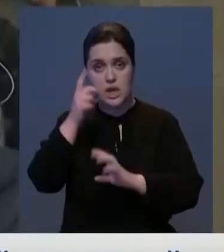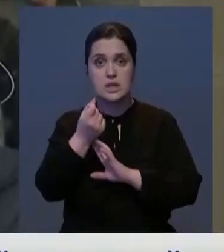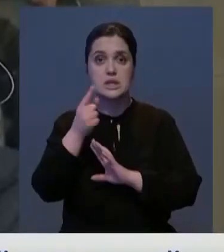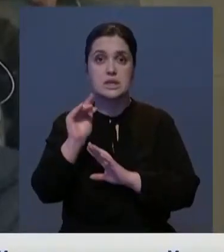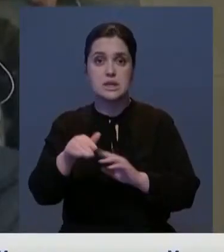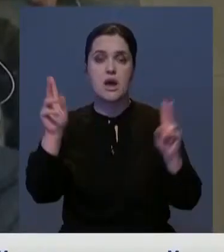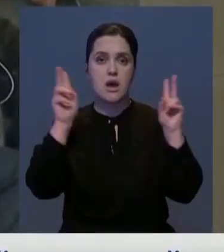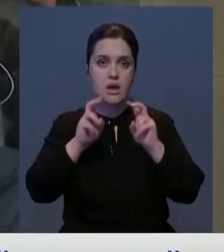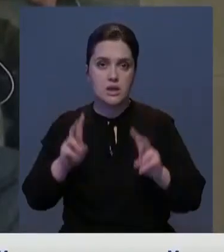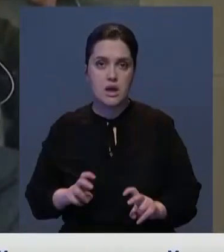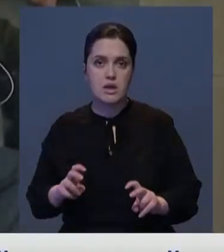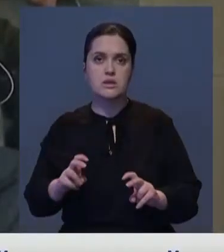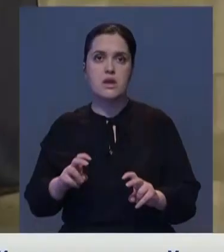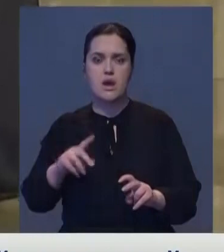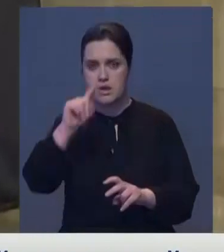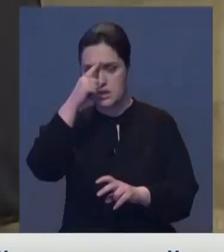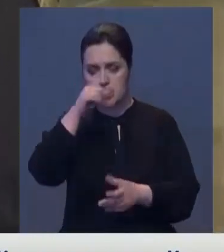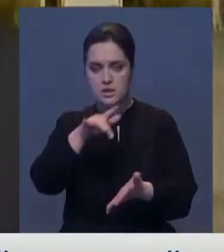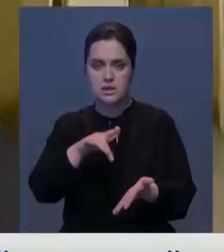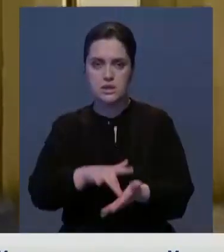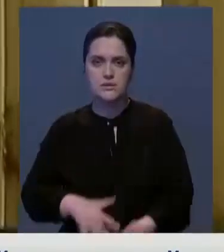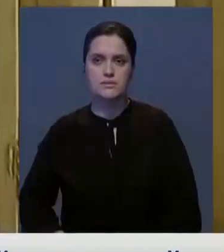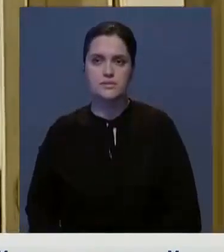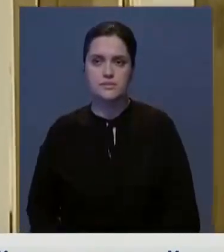тысяч анализов в десятках индийских штатов.